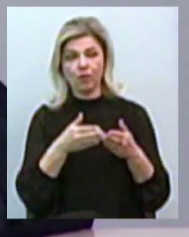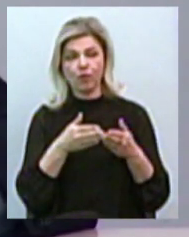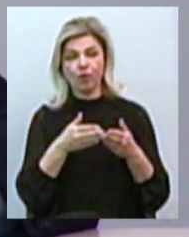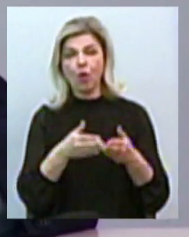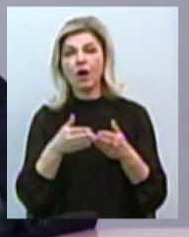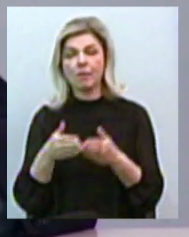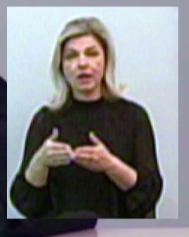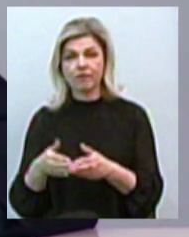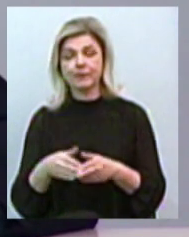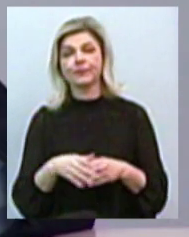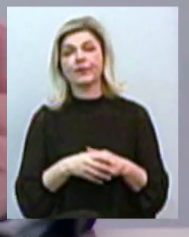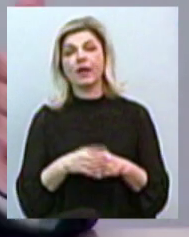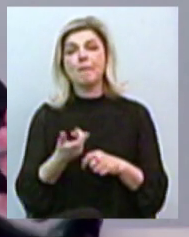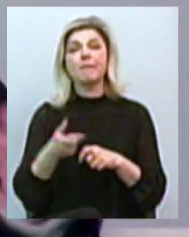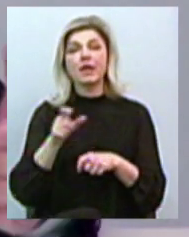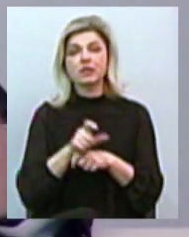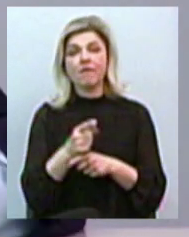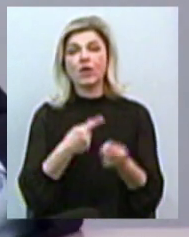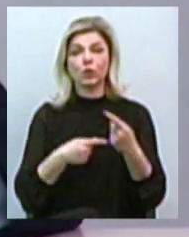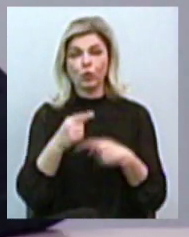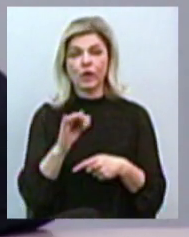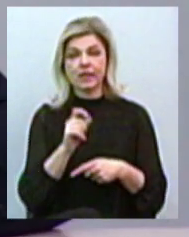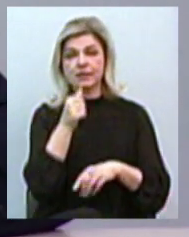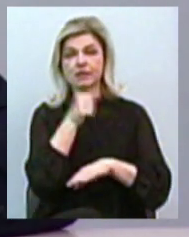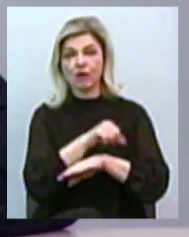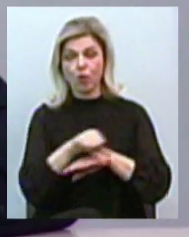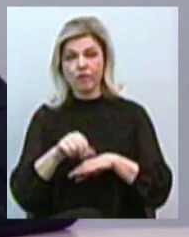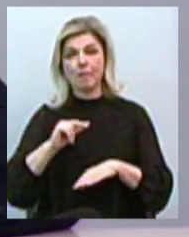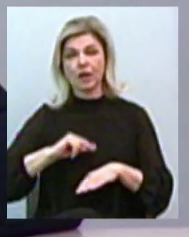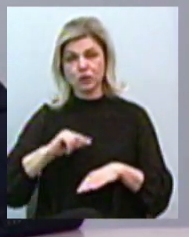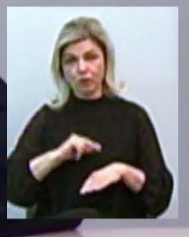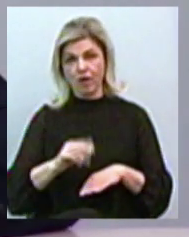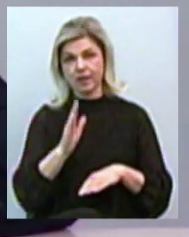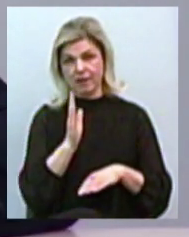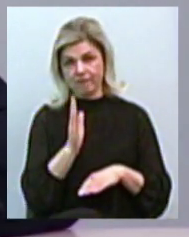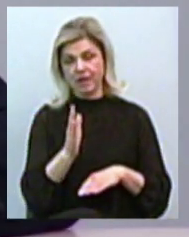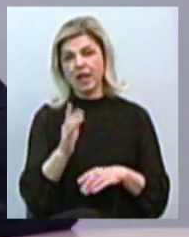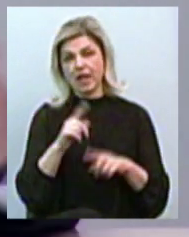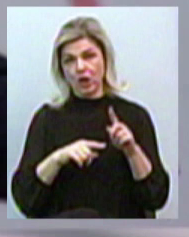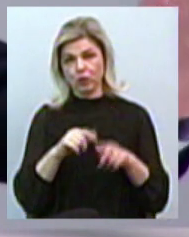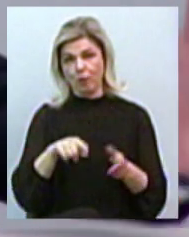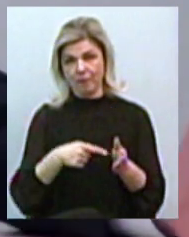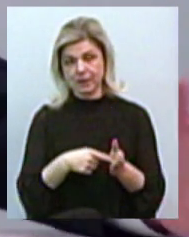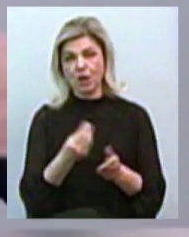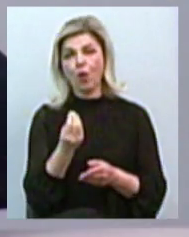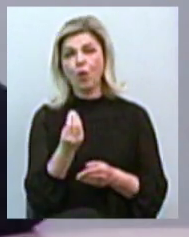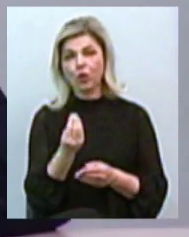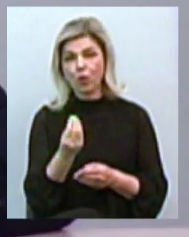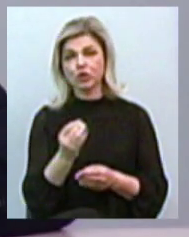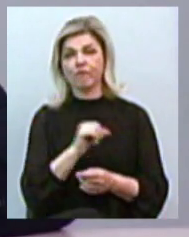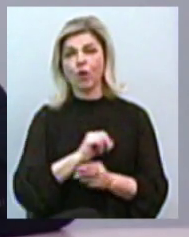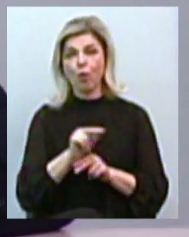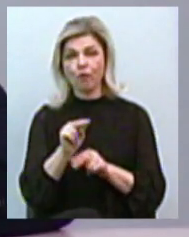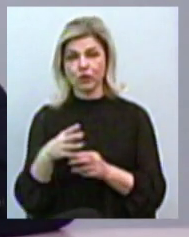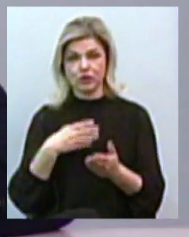Більшість із них вернулися за кордону працювати в рідному місті, у своїй державі, виховувати своїх дітей.